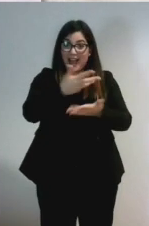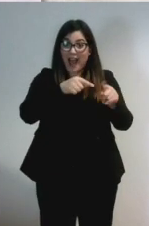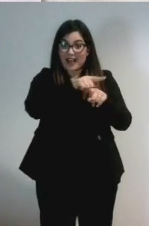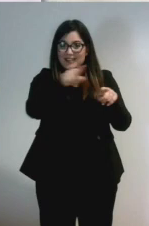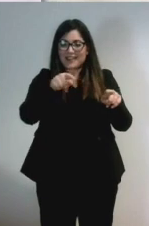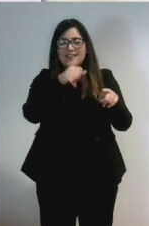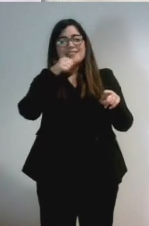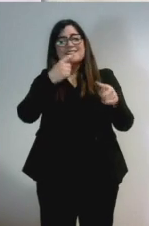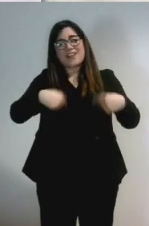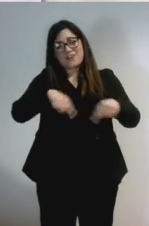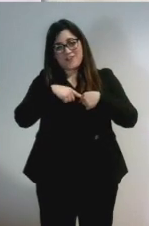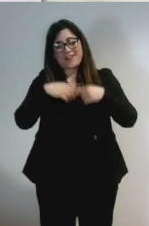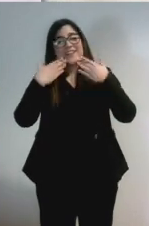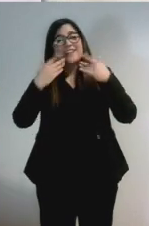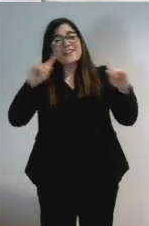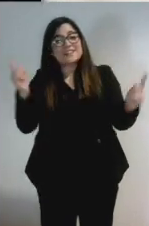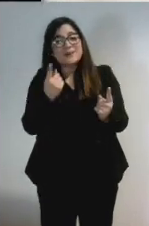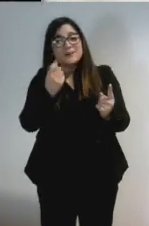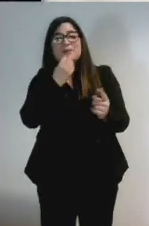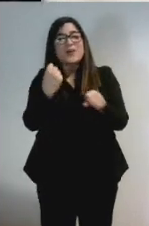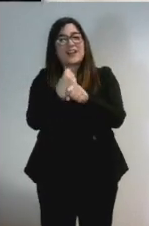bisogno di noi. Grazie a tutti e buon lavoro.